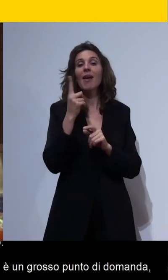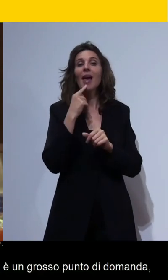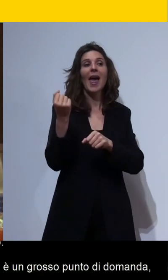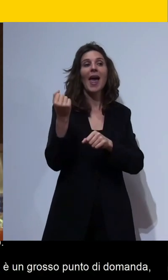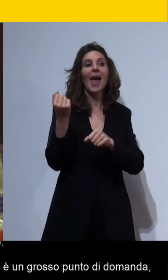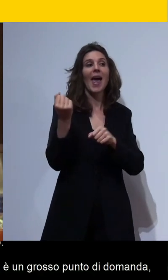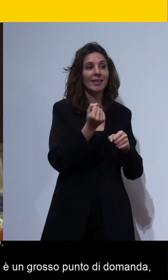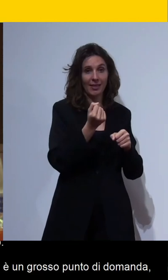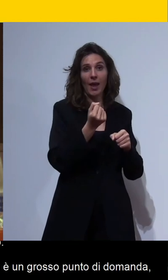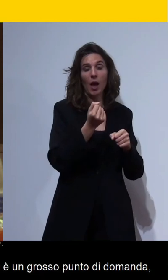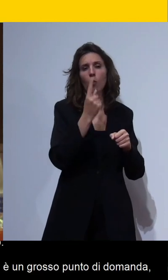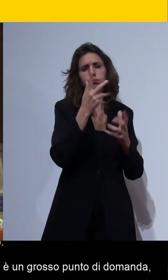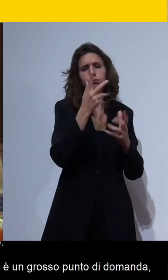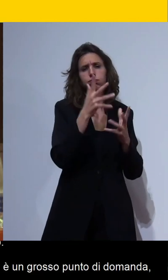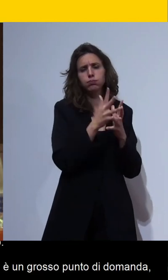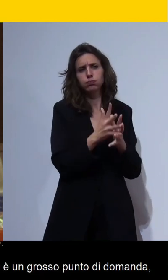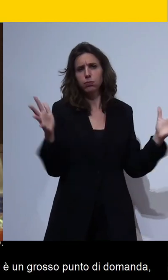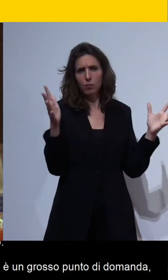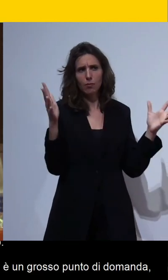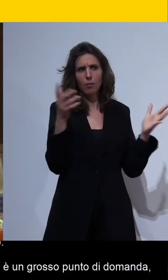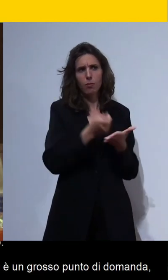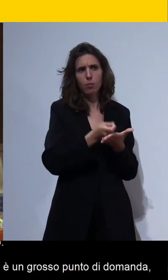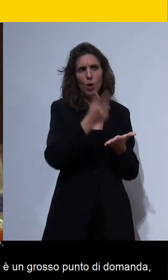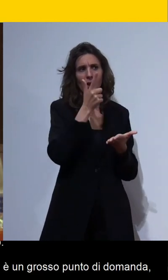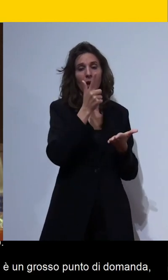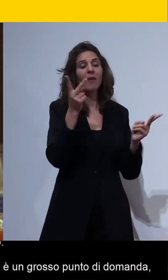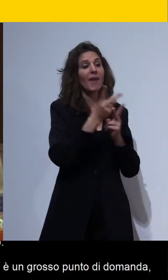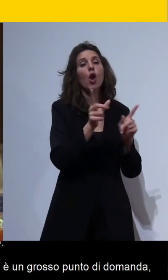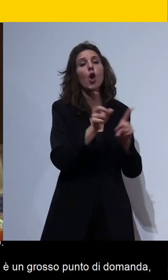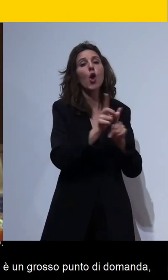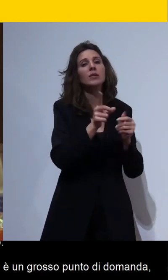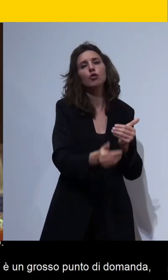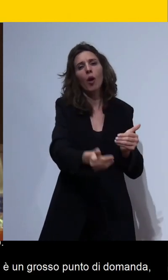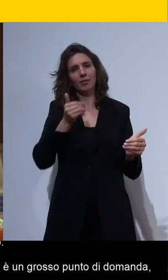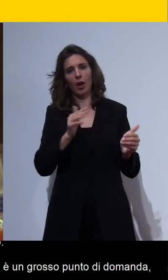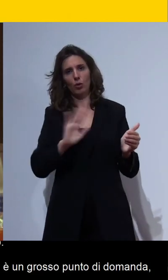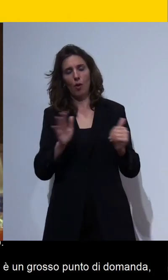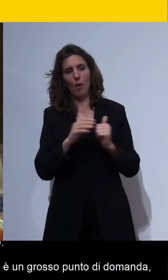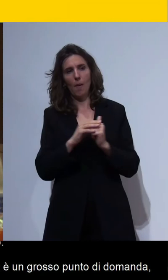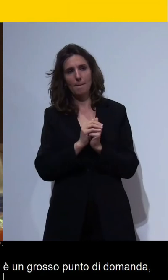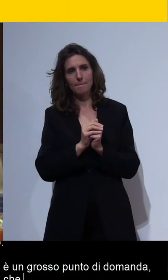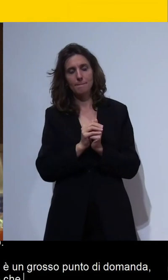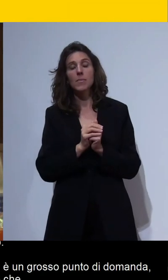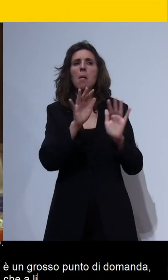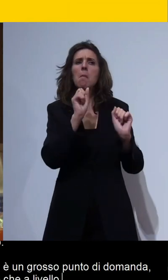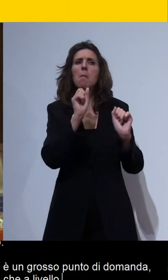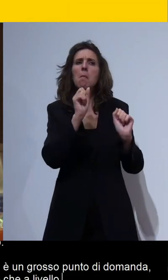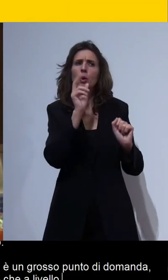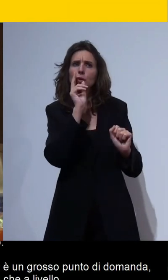è fermo fare qui indietro però posso dire che a livello di